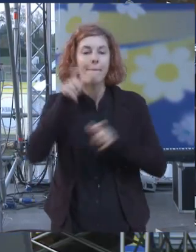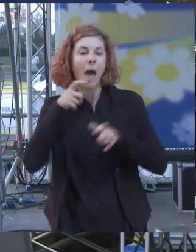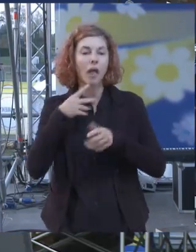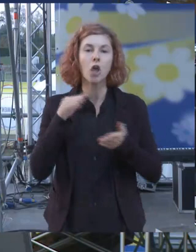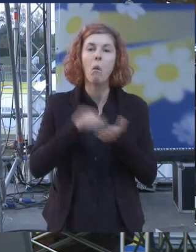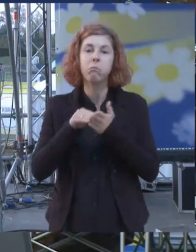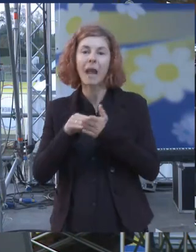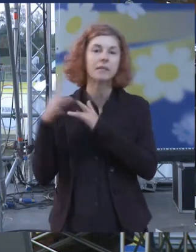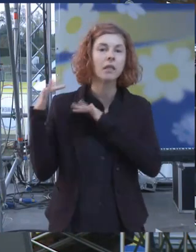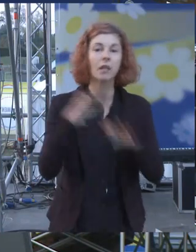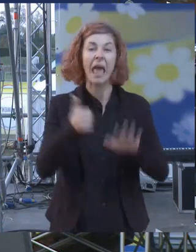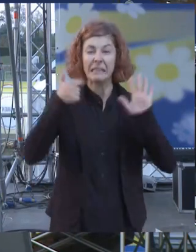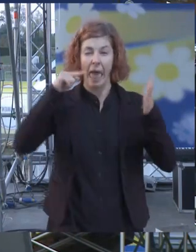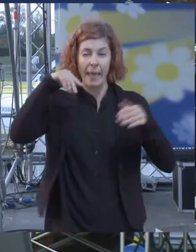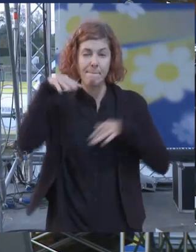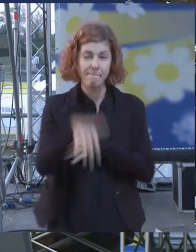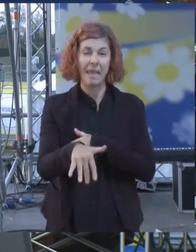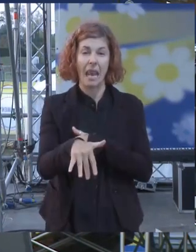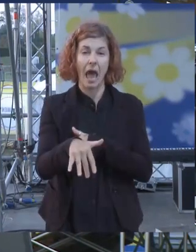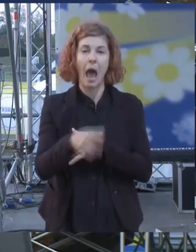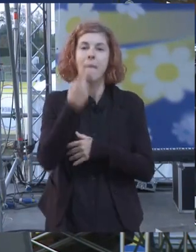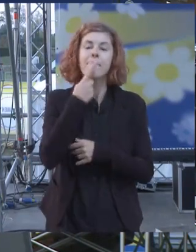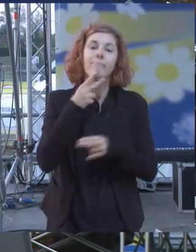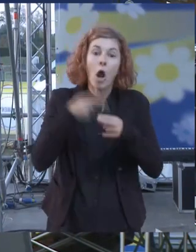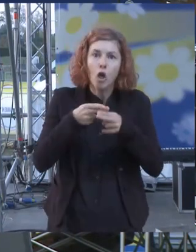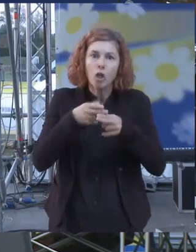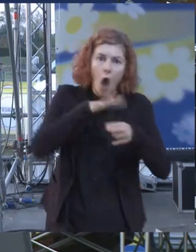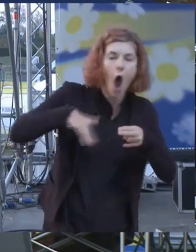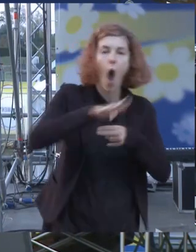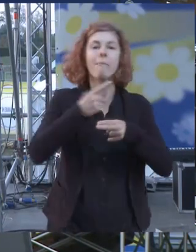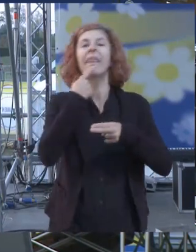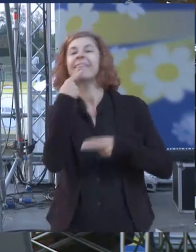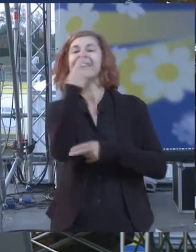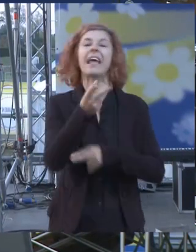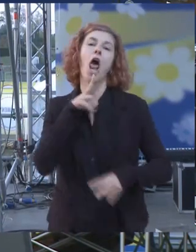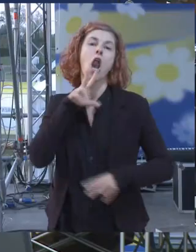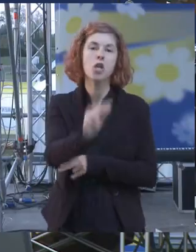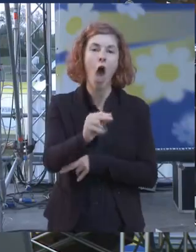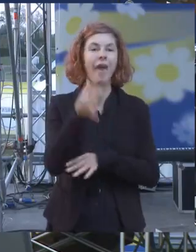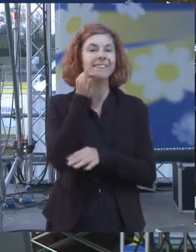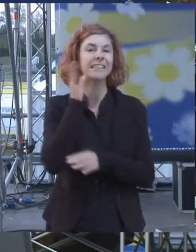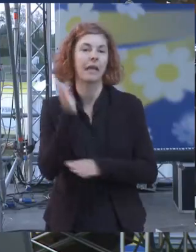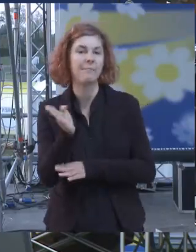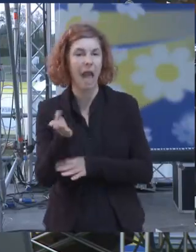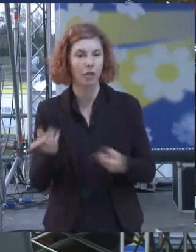per urlare no alla guerra alle discriminazioni e alla violenza ne avete sentito parlare?